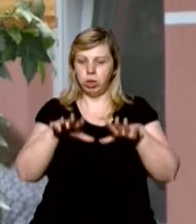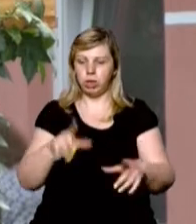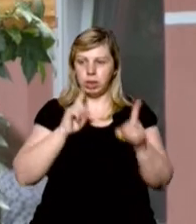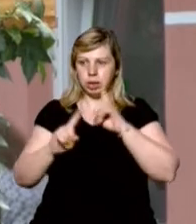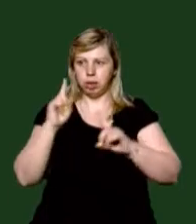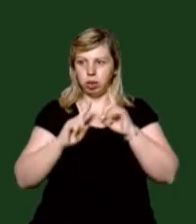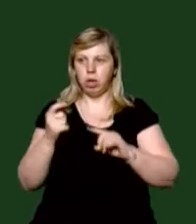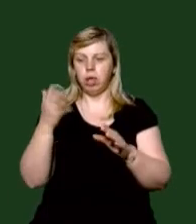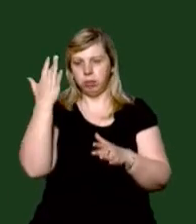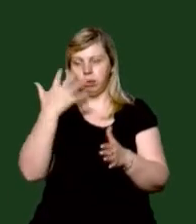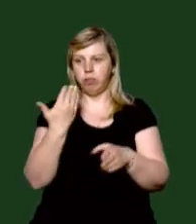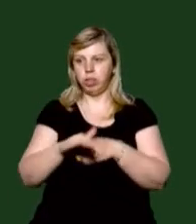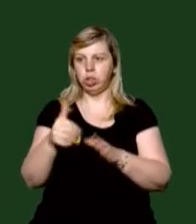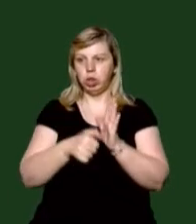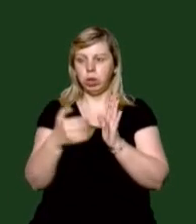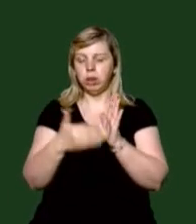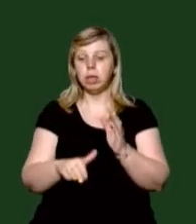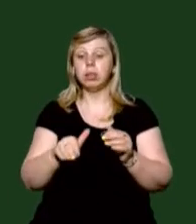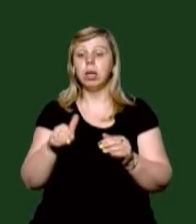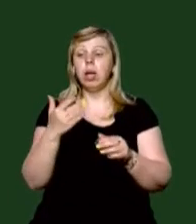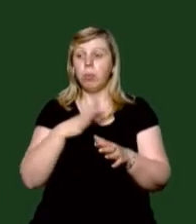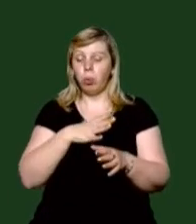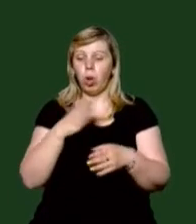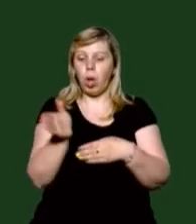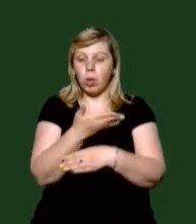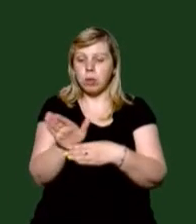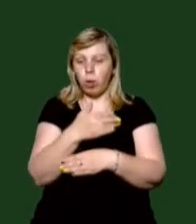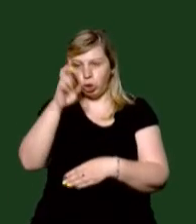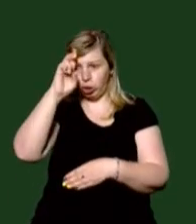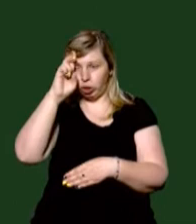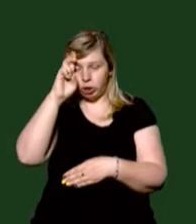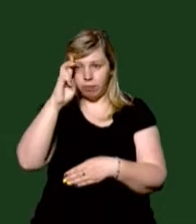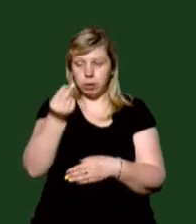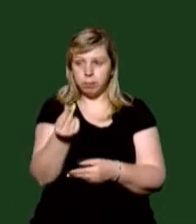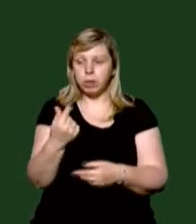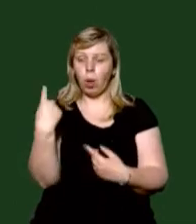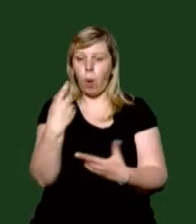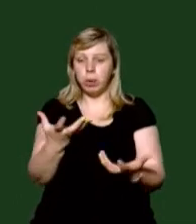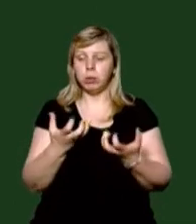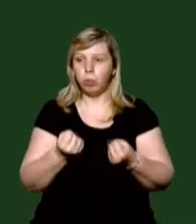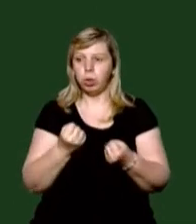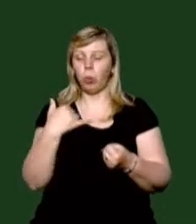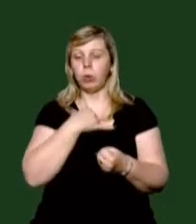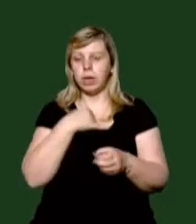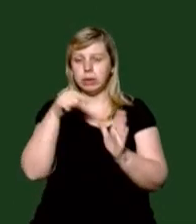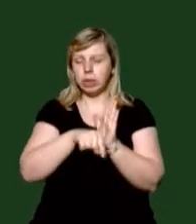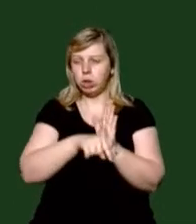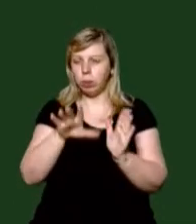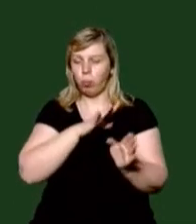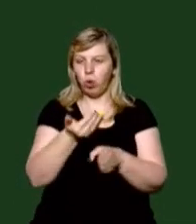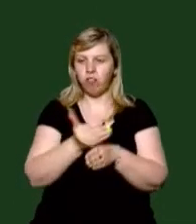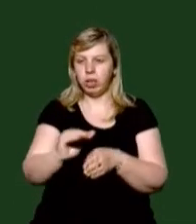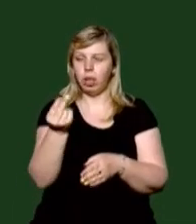спрямували 600 тисяч гривень. Був розподіл субвенції державної, яку отримала область. У нас там були